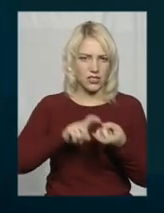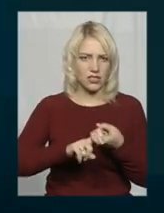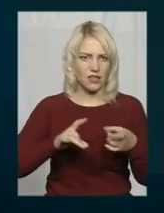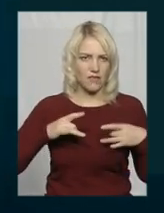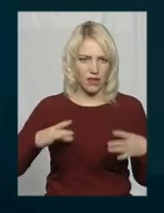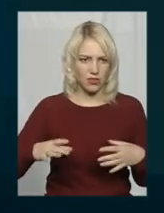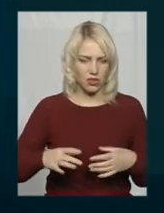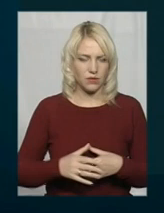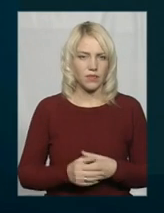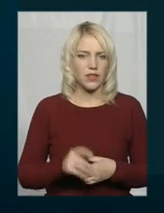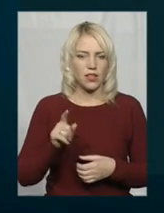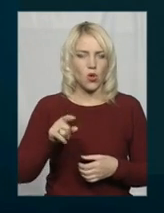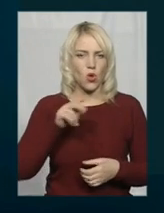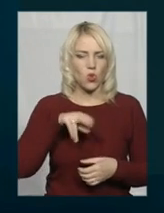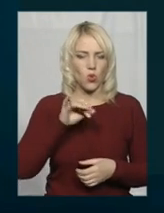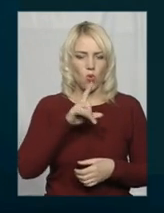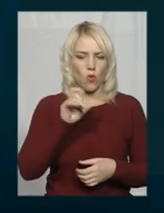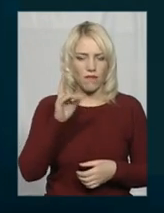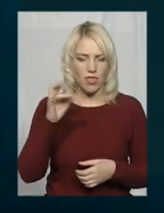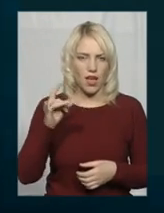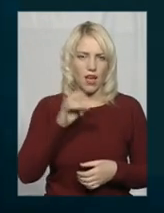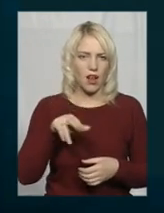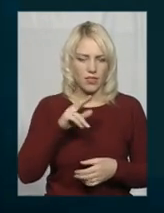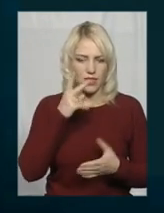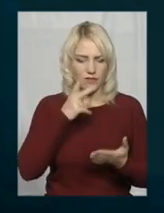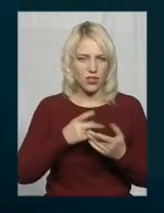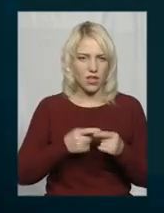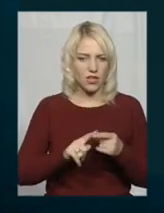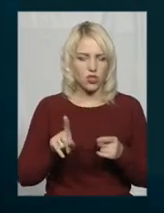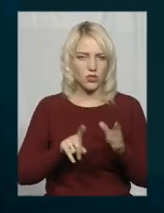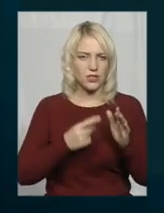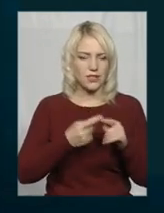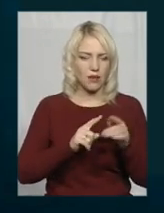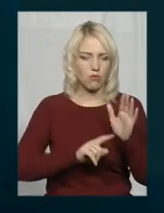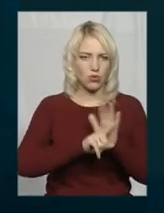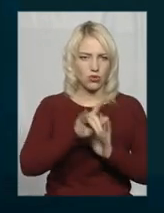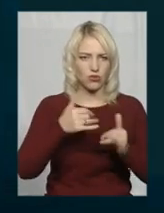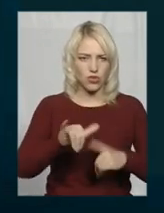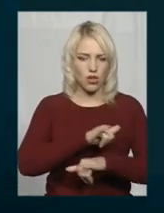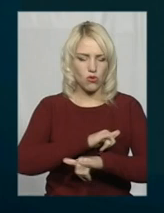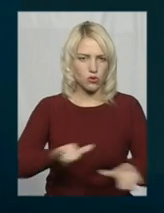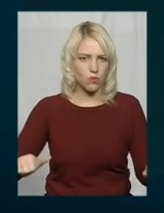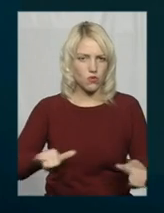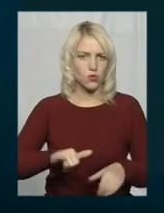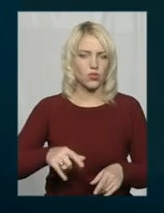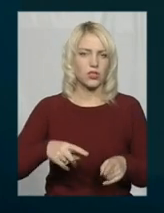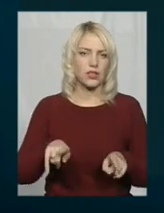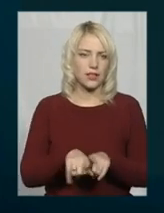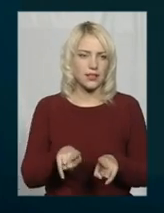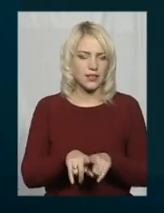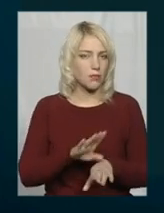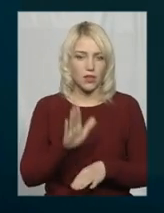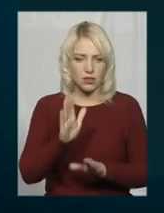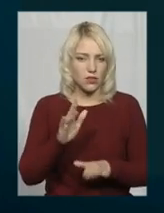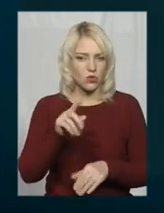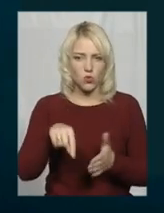Самхай. Духовна Рада, з огляду на те, що це розпочалося вже розповсюджуватися, так само не тільки в